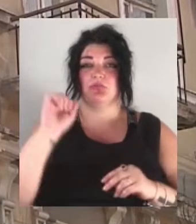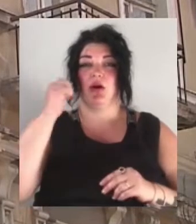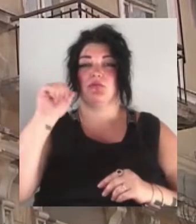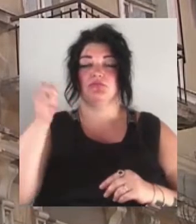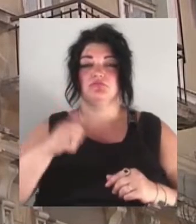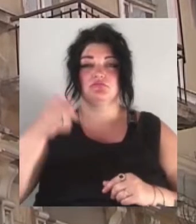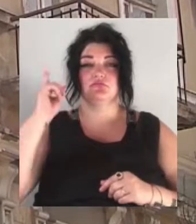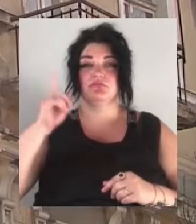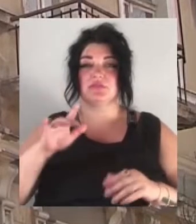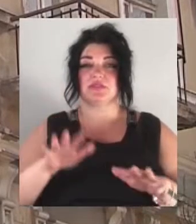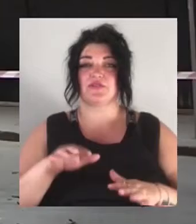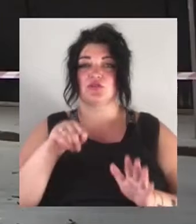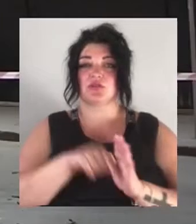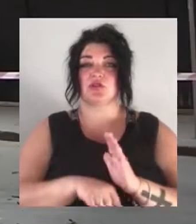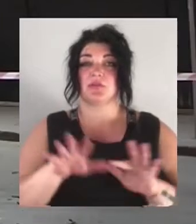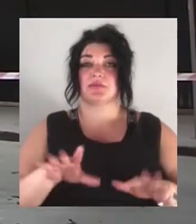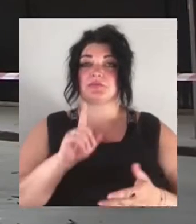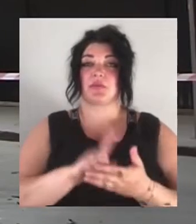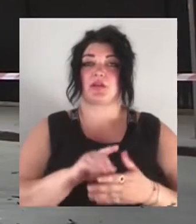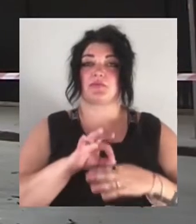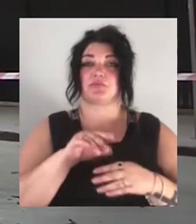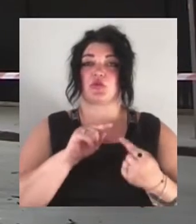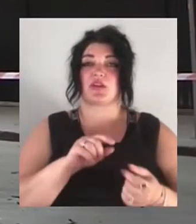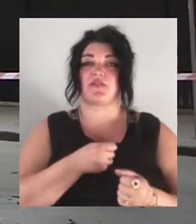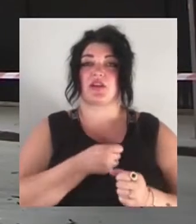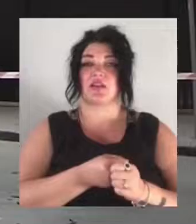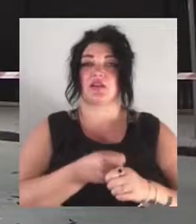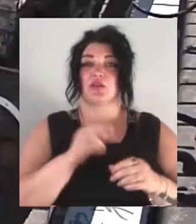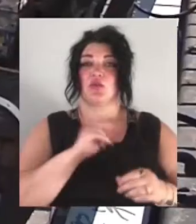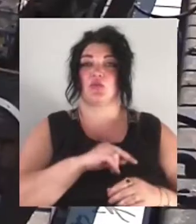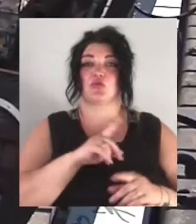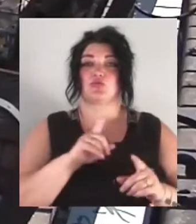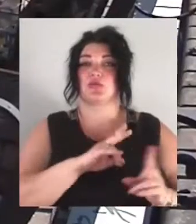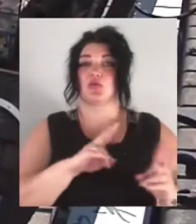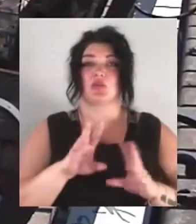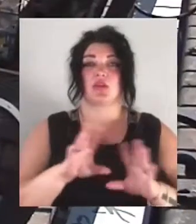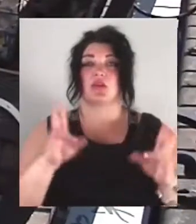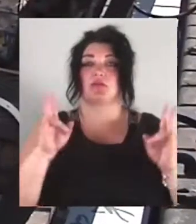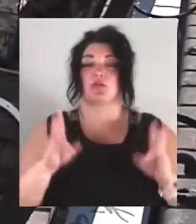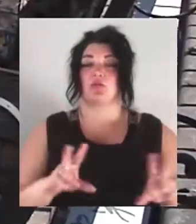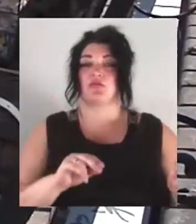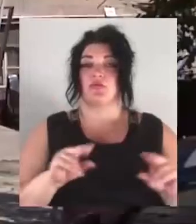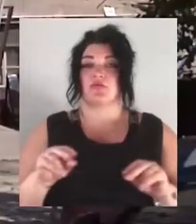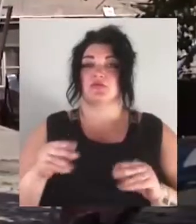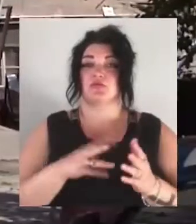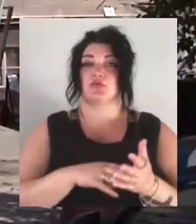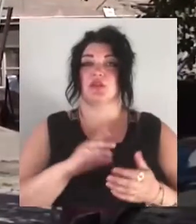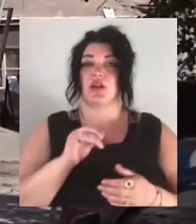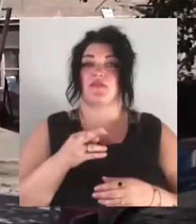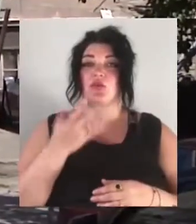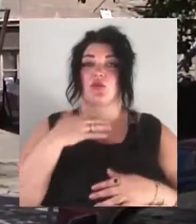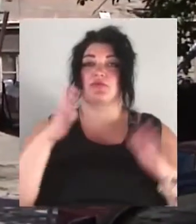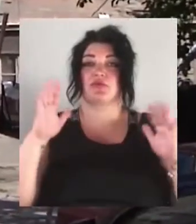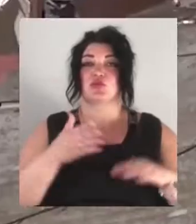значення. На місці мали проводити протиаварійні роботи. Тоді ніхто не травмувався, як і у ніч проти 8 травня, коли обвалилася частина